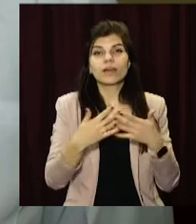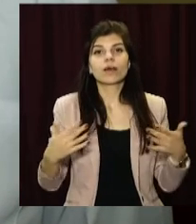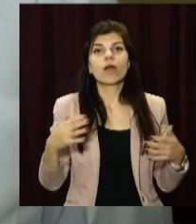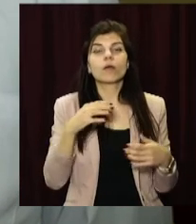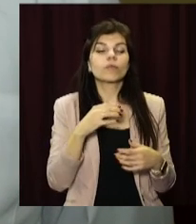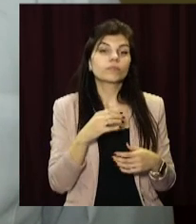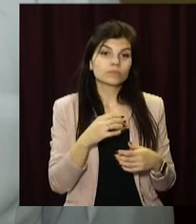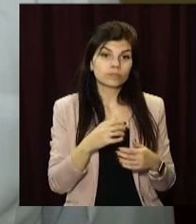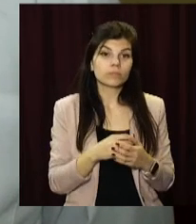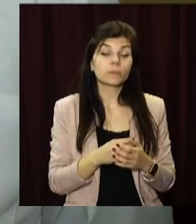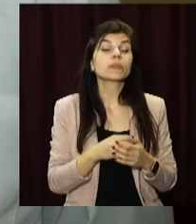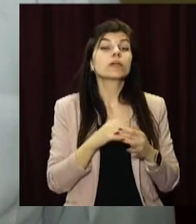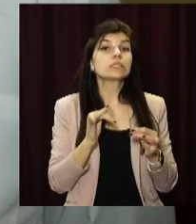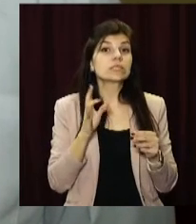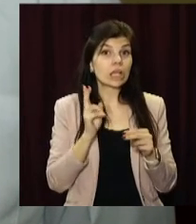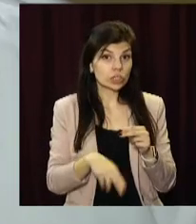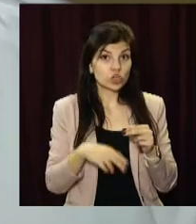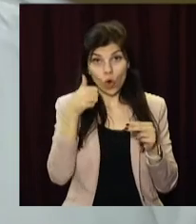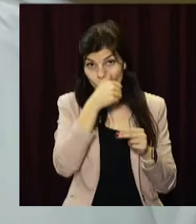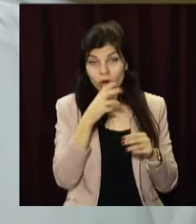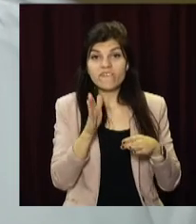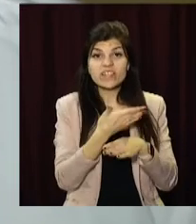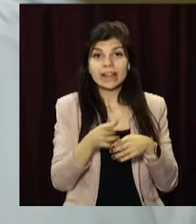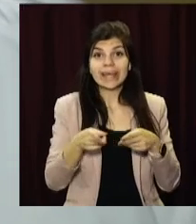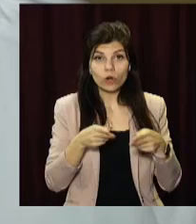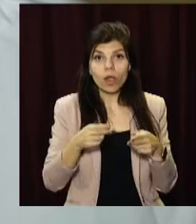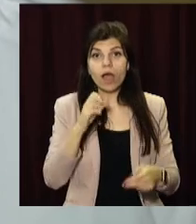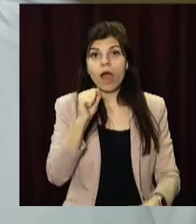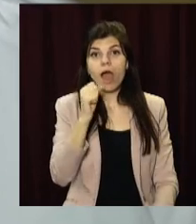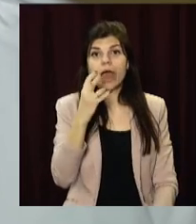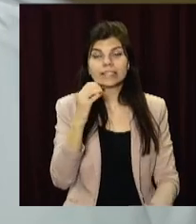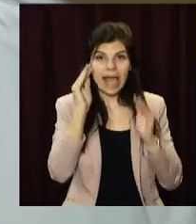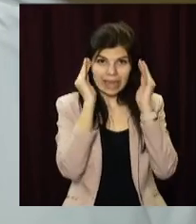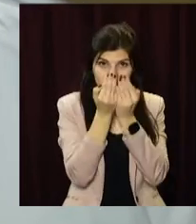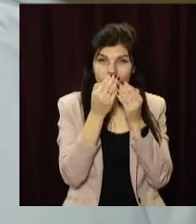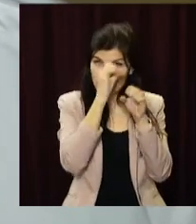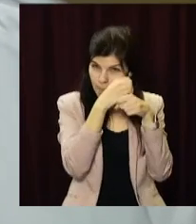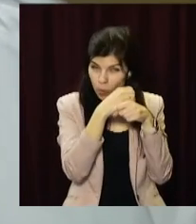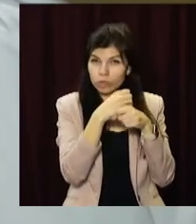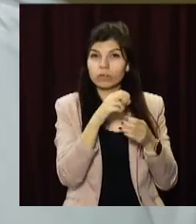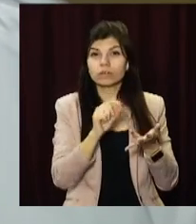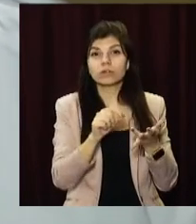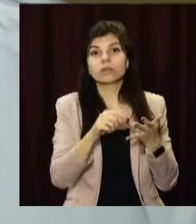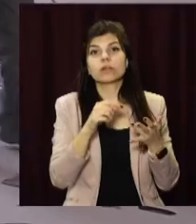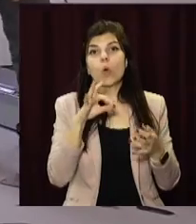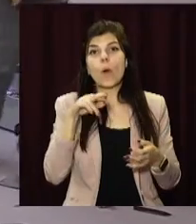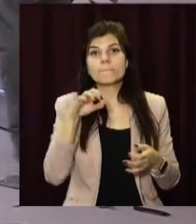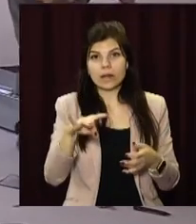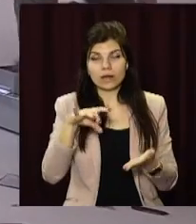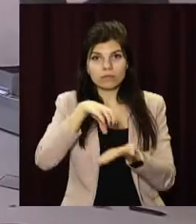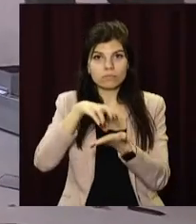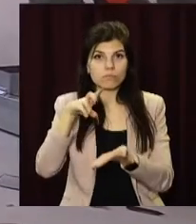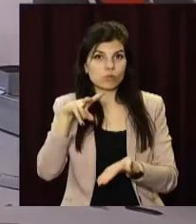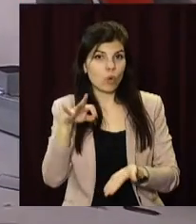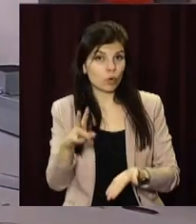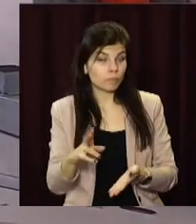капітальний ремонт. І закінчить рік відділення хірургії, анестезіології, реанімації, лабораторії і оперблоків. У міськраді